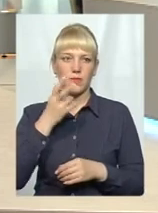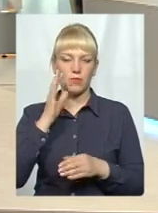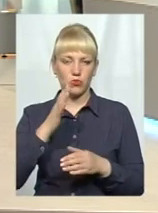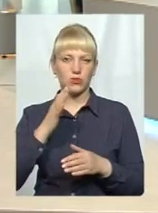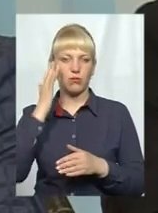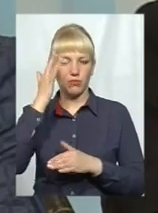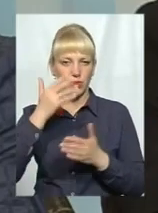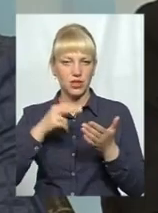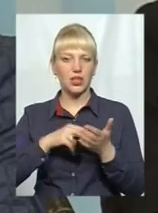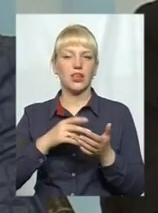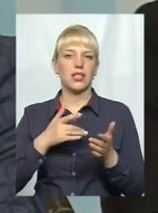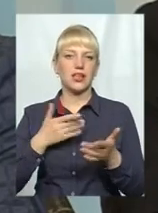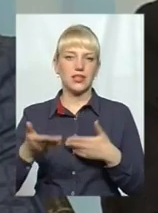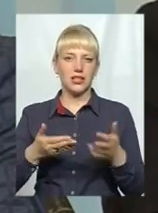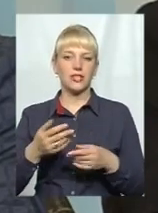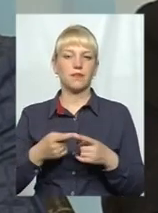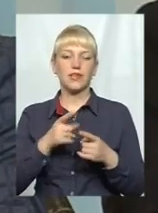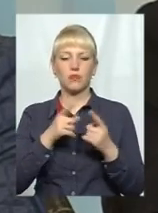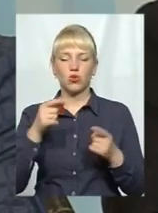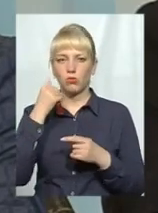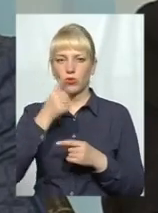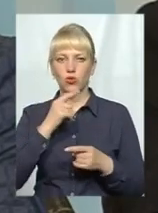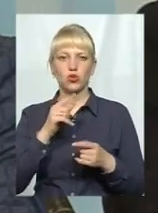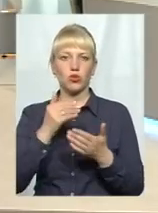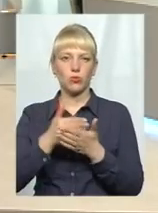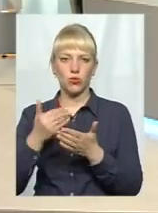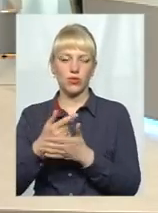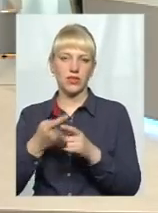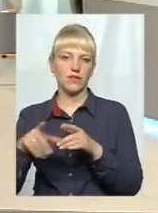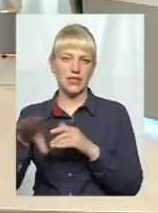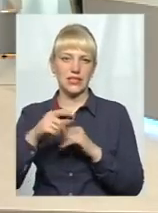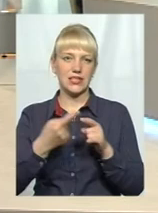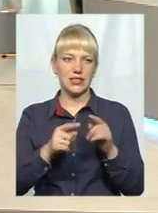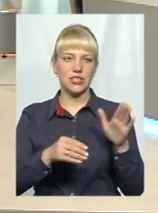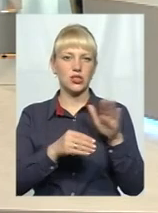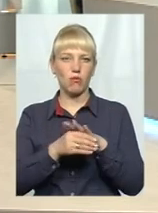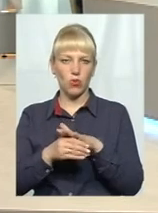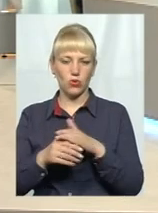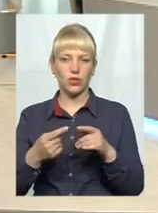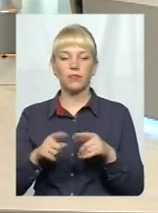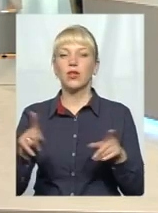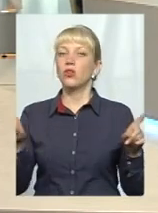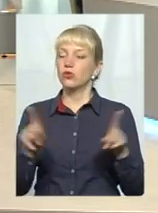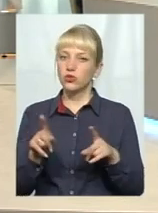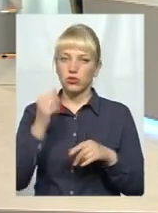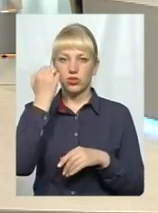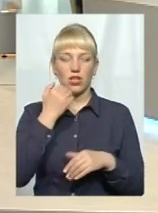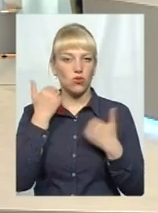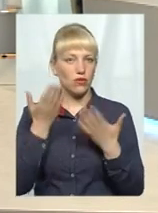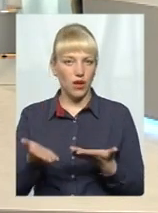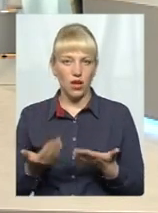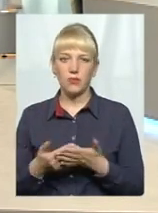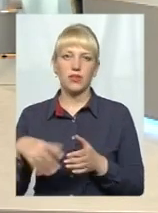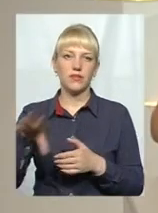до цієї мети, щоб протягом року оновилися ці всі тимчасові споруди. Я зрозумію. Що ж, буду вам дякувати, буду